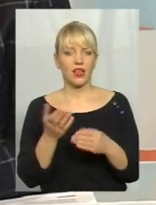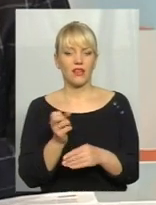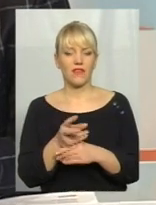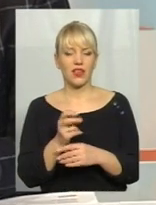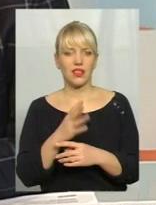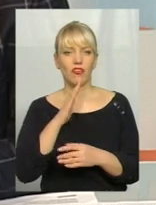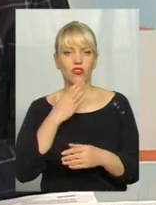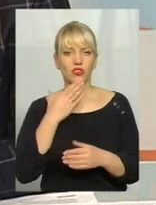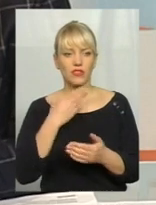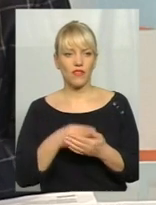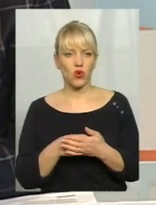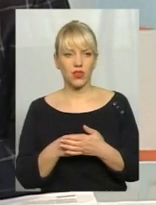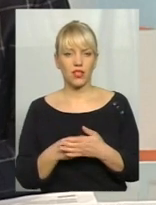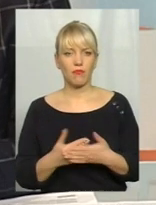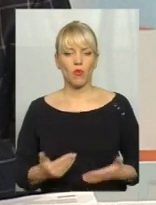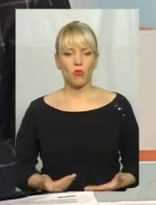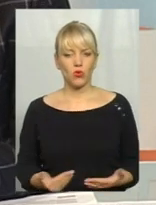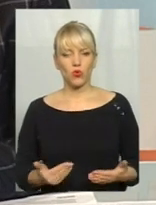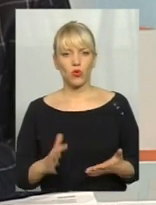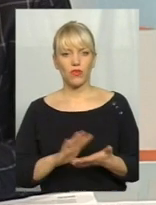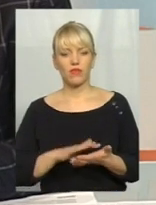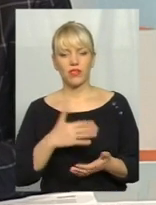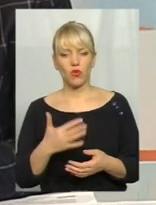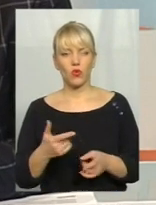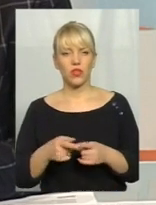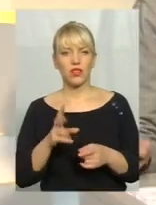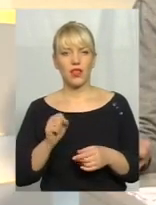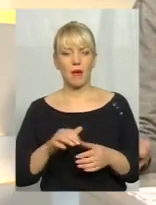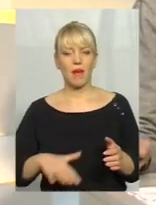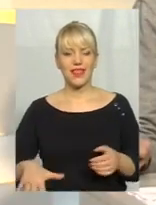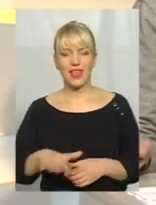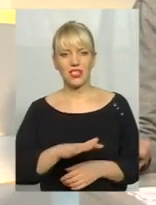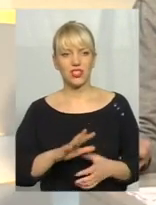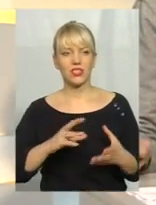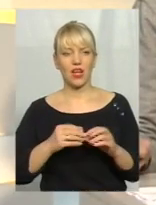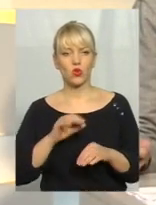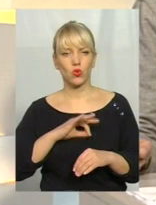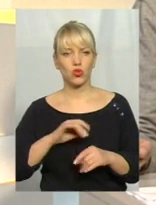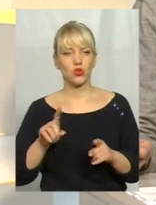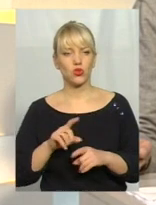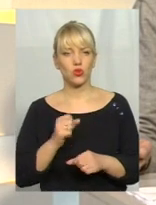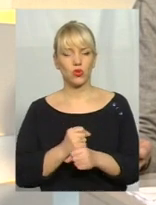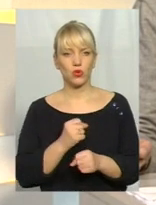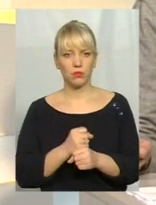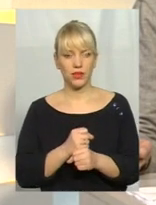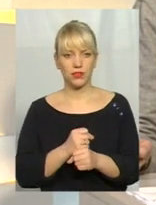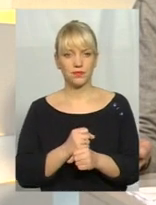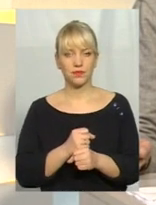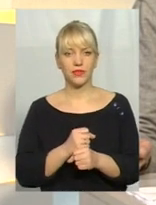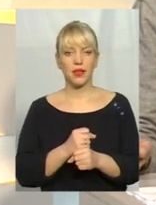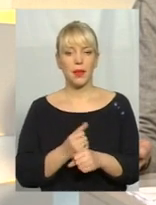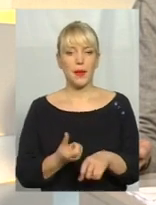свої, скажімо так, побутові відходи на майданчики загального користування. Чим вони роблять, скажімо так,